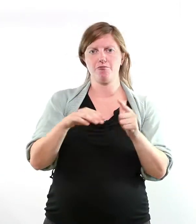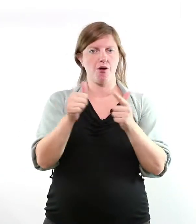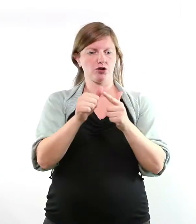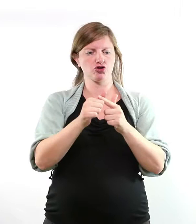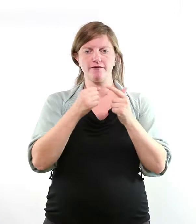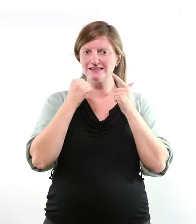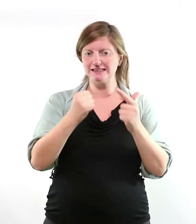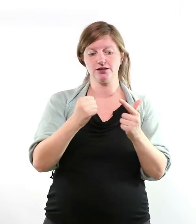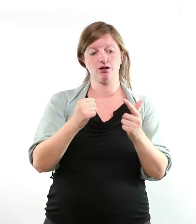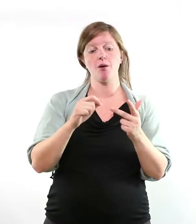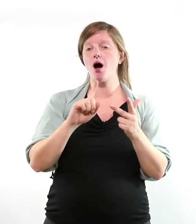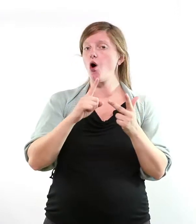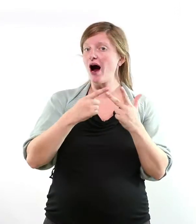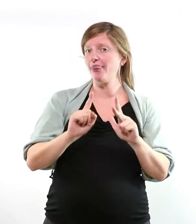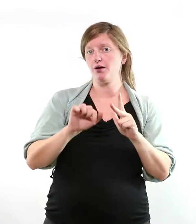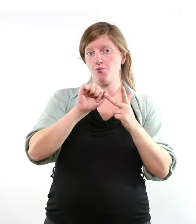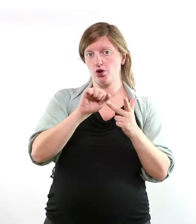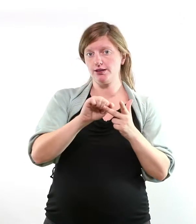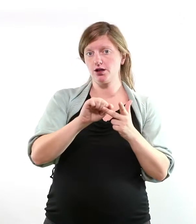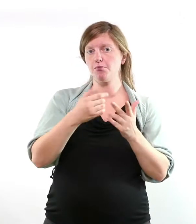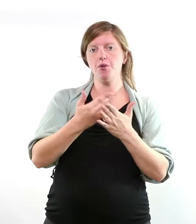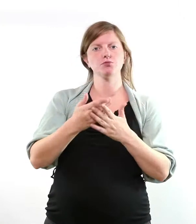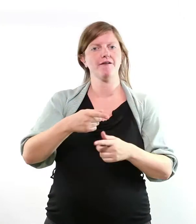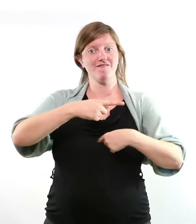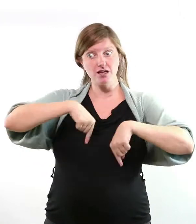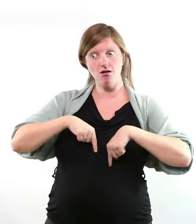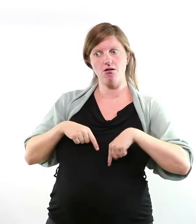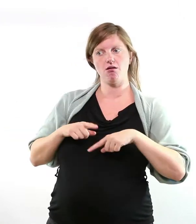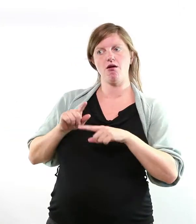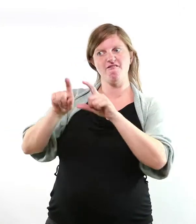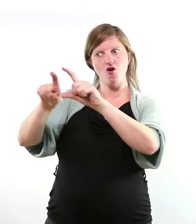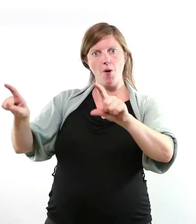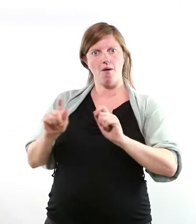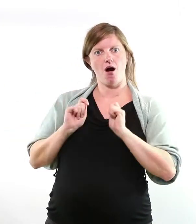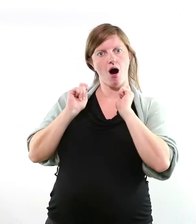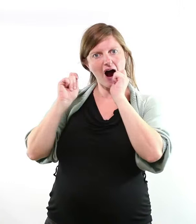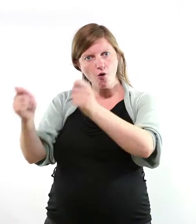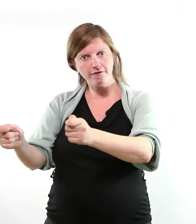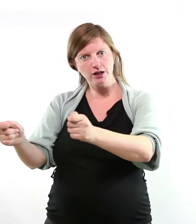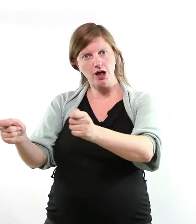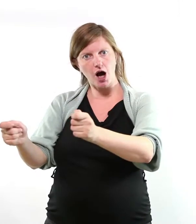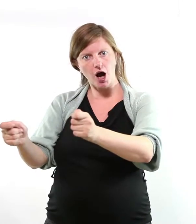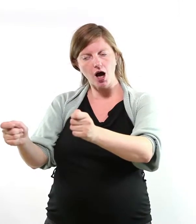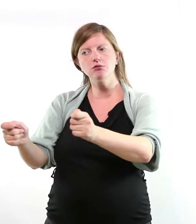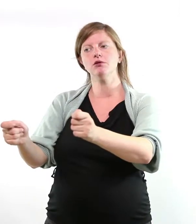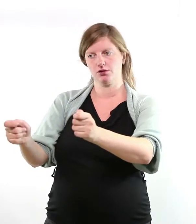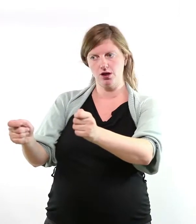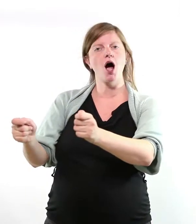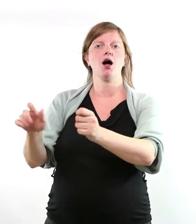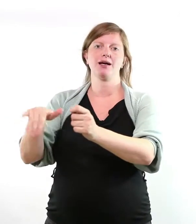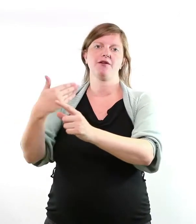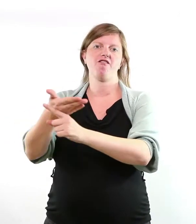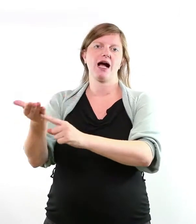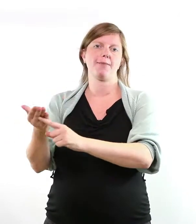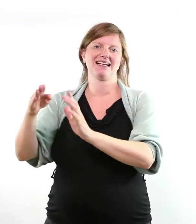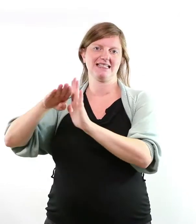Wir haben durchaus auch Möglichkeiten, im Rahmen unserer eigenen Auftragsvergabe Signale zu setzen. Wir haben deswegen ein Vergabegesetz verabschiedet,